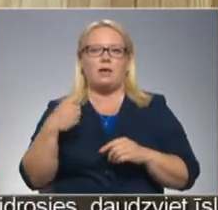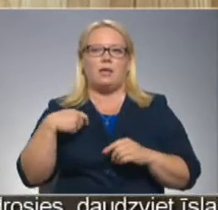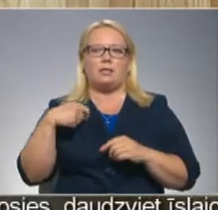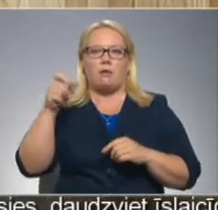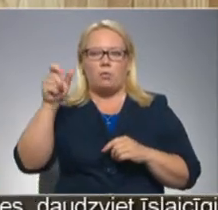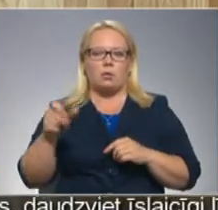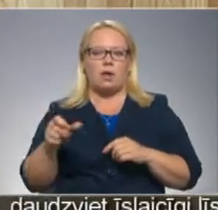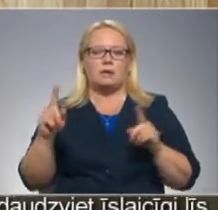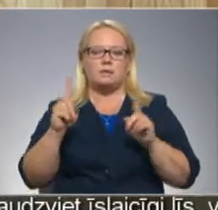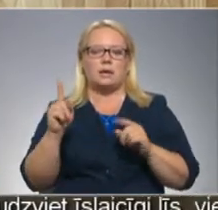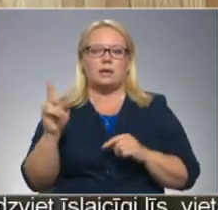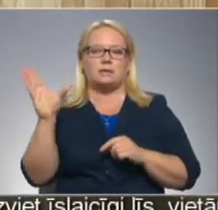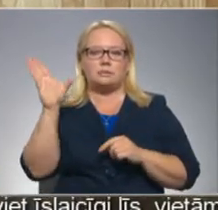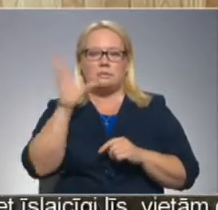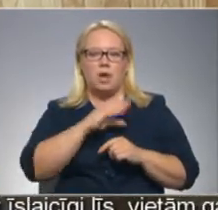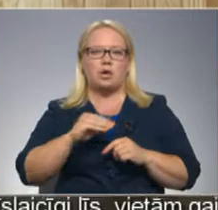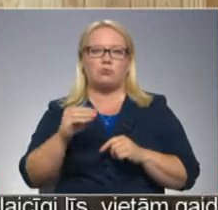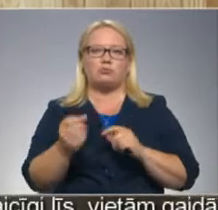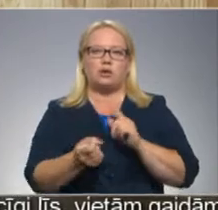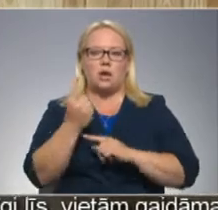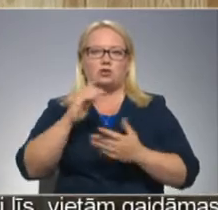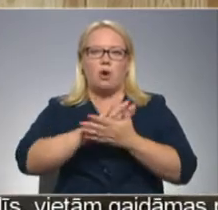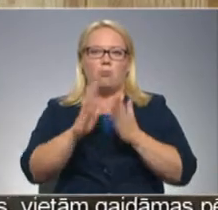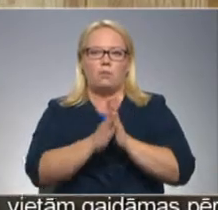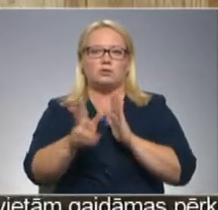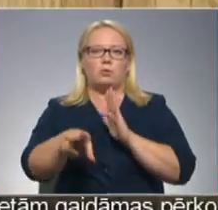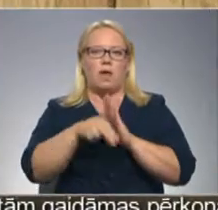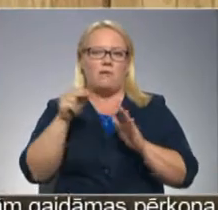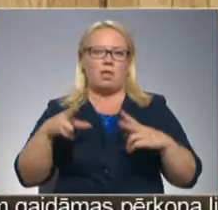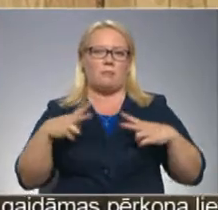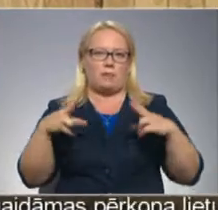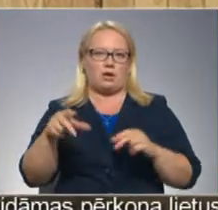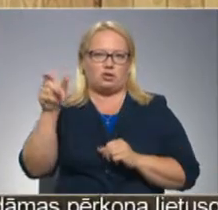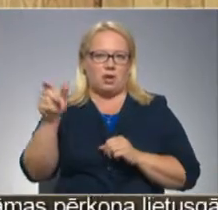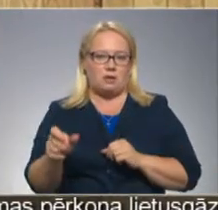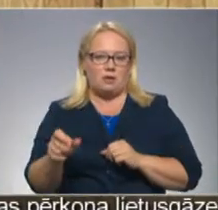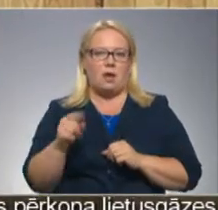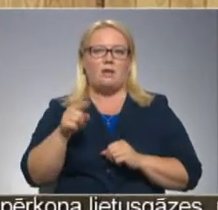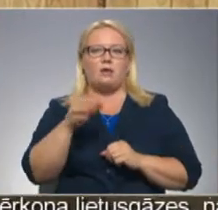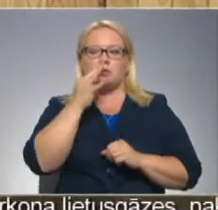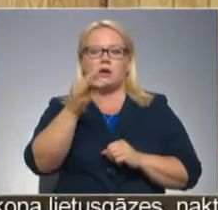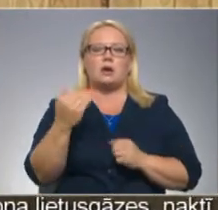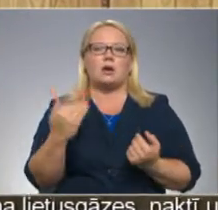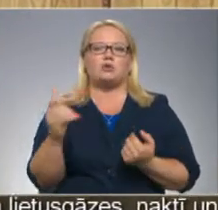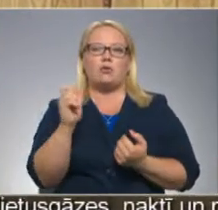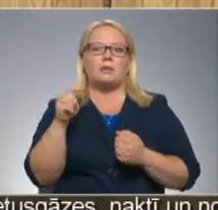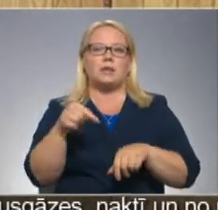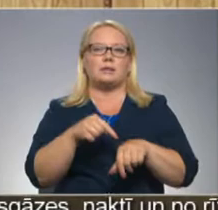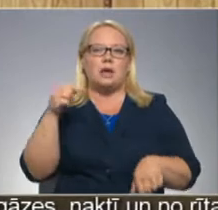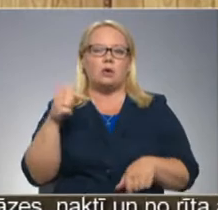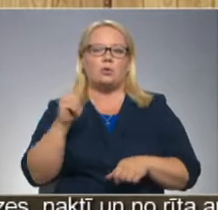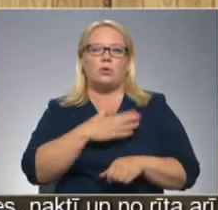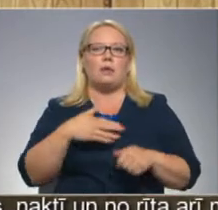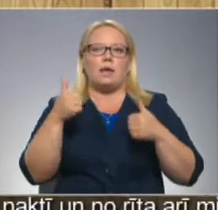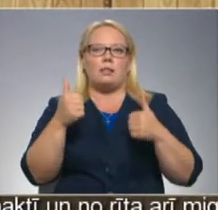ir spējuši rast kompromisu un ievēlēt piekšķēdētāju. Šorīds tās sajūtas ir labas,